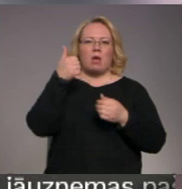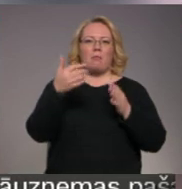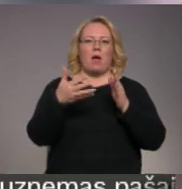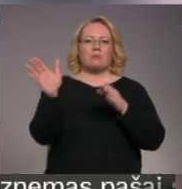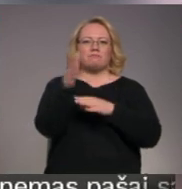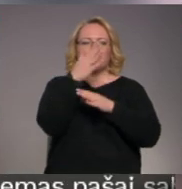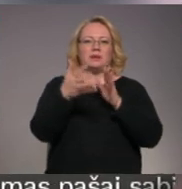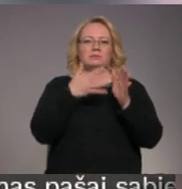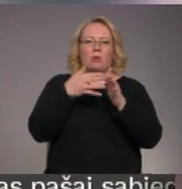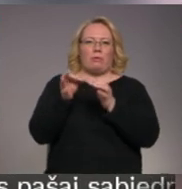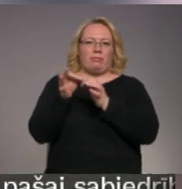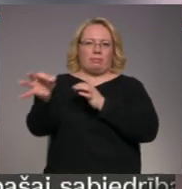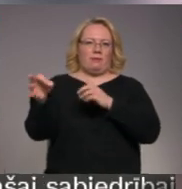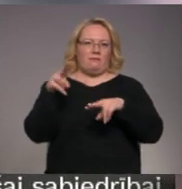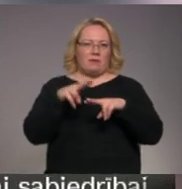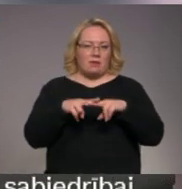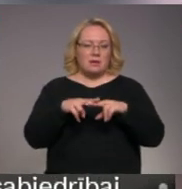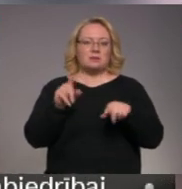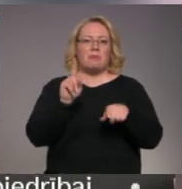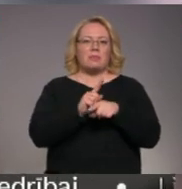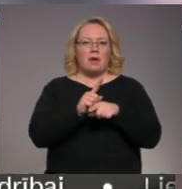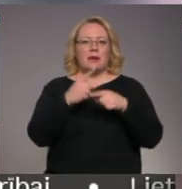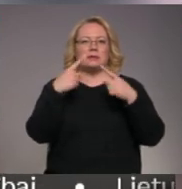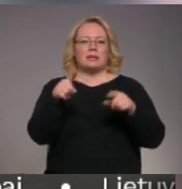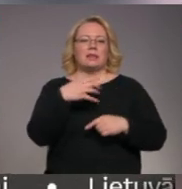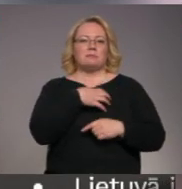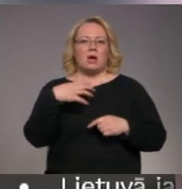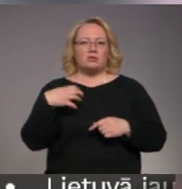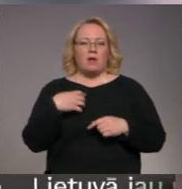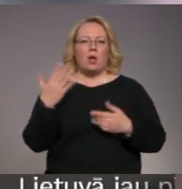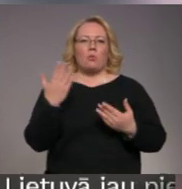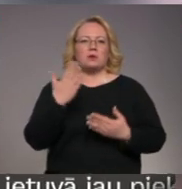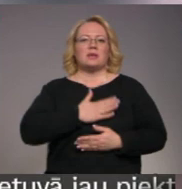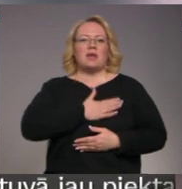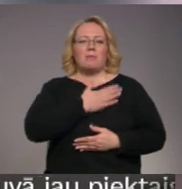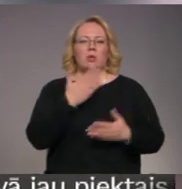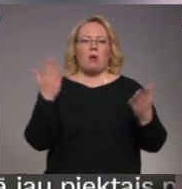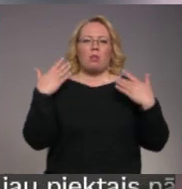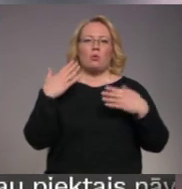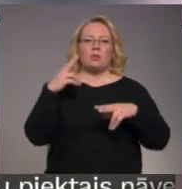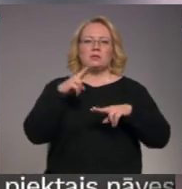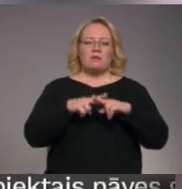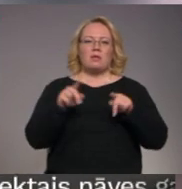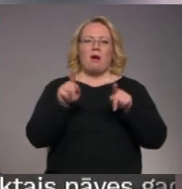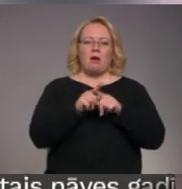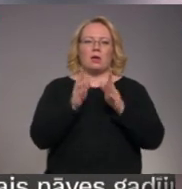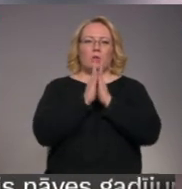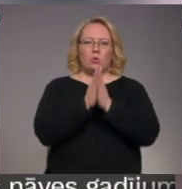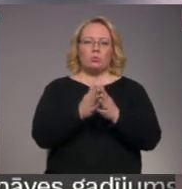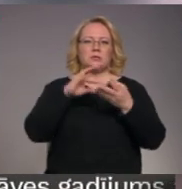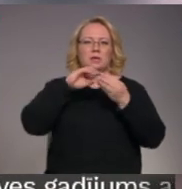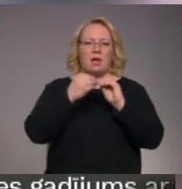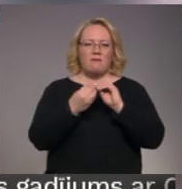Stāstīvs tālās cilvīzija, bet piebildījuši, kā arī citas pašvaldības, kurās ir iemīļots atpūtas vietas aicinievērot sociālo